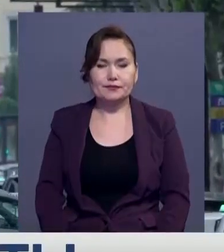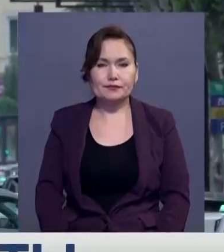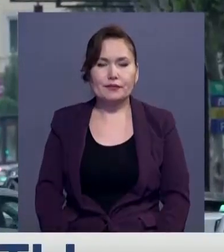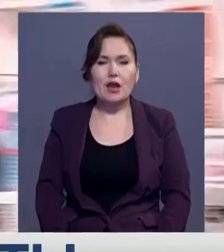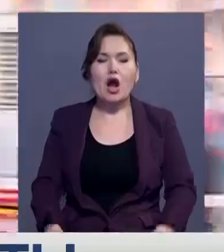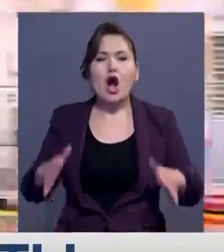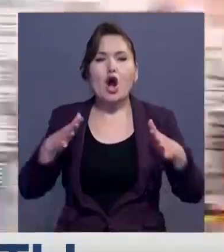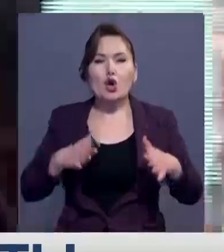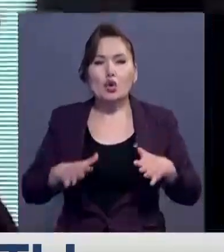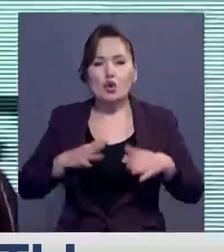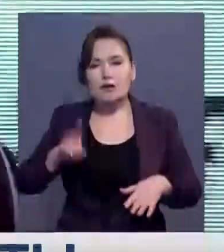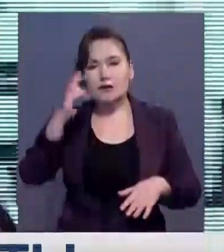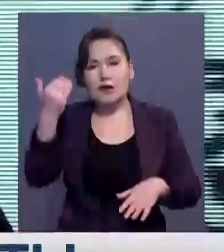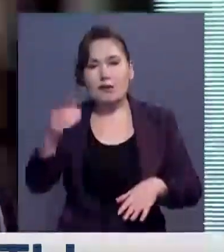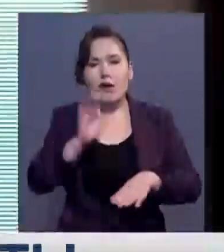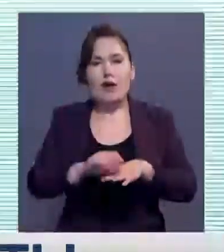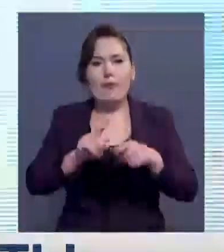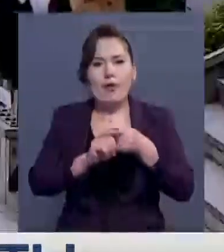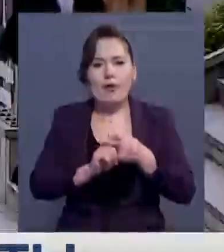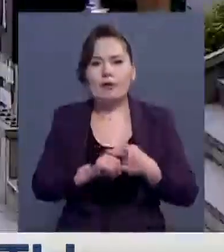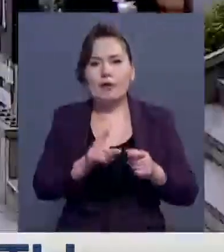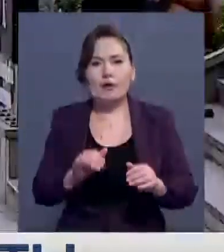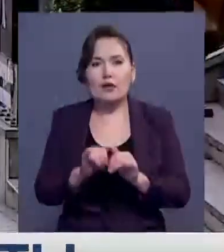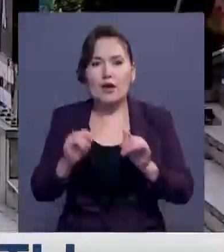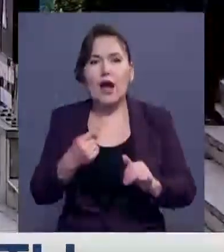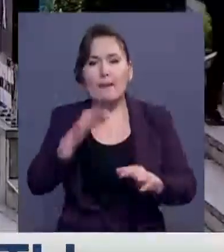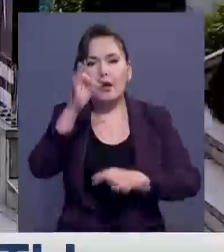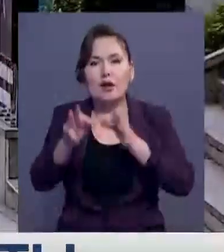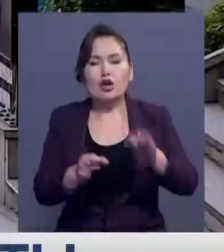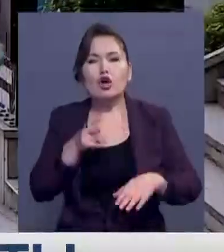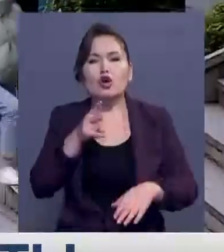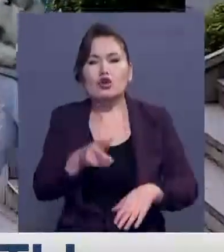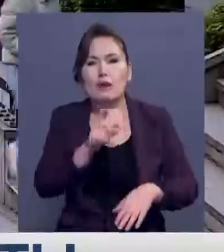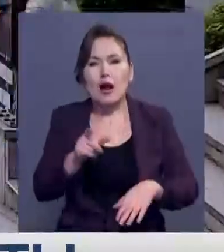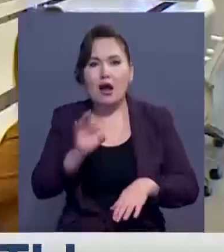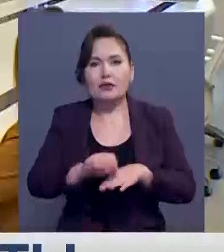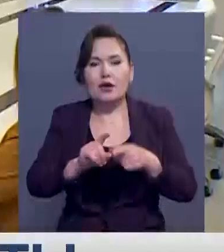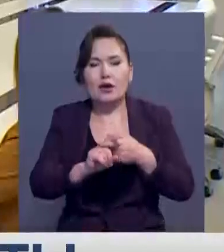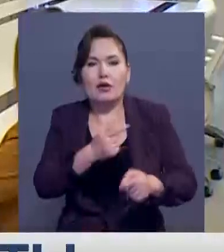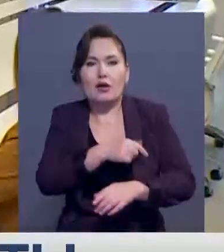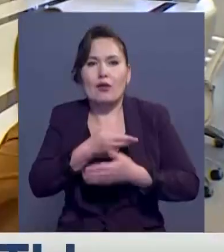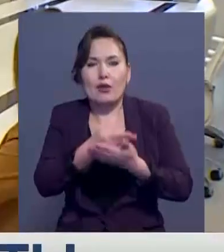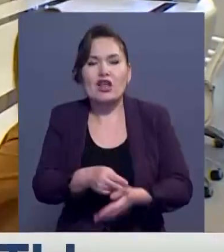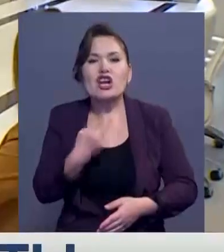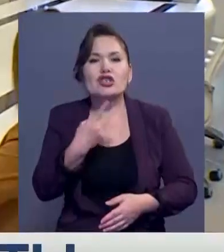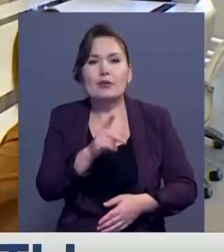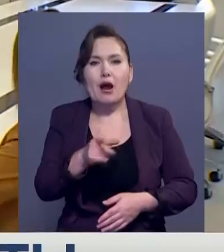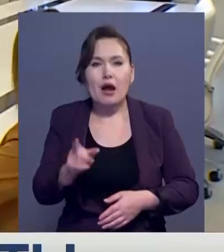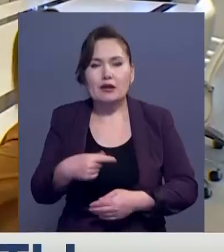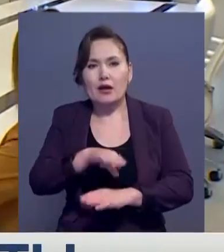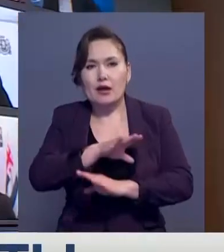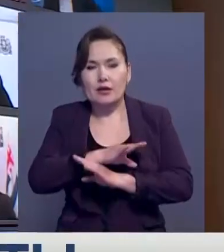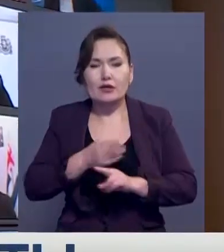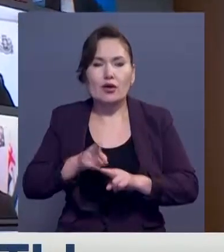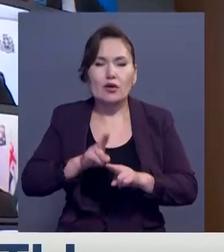Грузияда қырна вирус жұқтыру деректері тағыда артты. Бір тәуілікті үш мүндай адам вирус жұқтырып жермасы қайтсып ол. Грузия белігінің